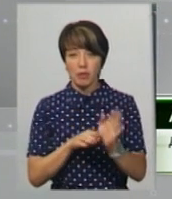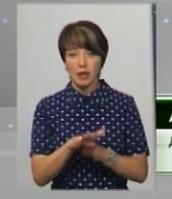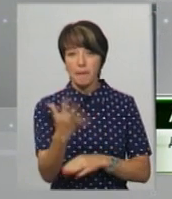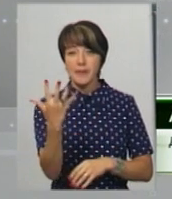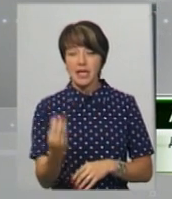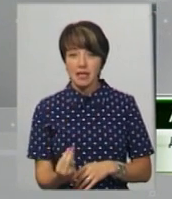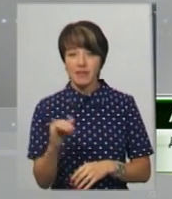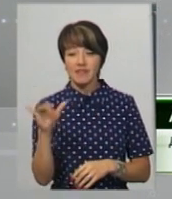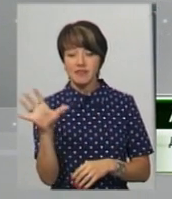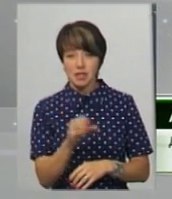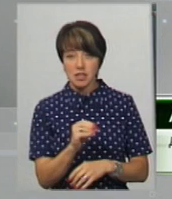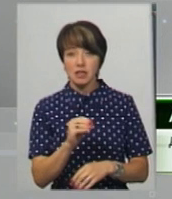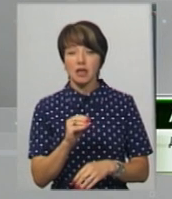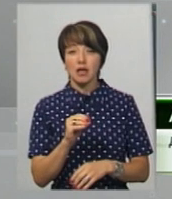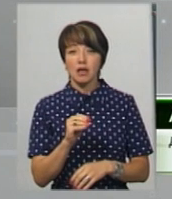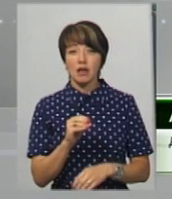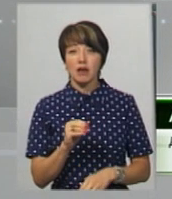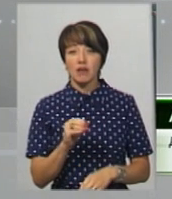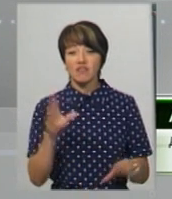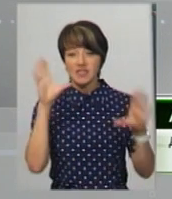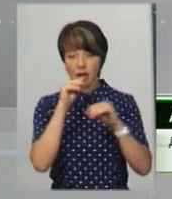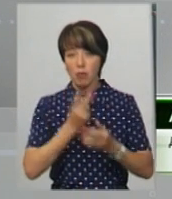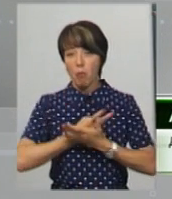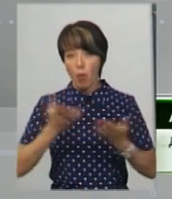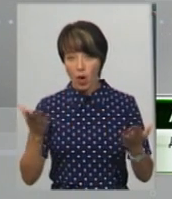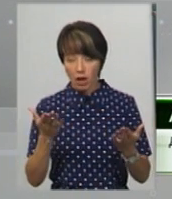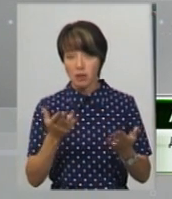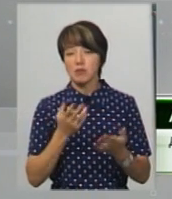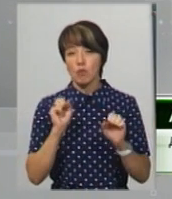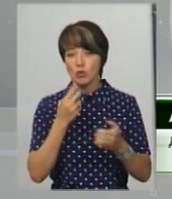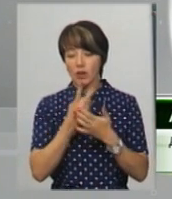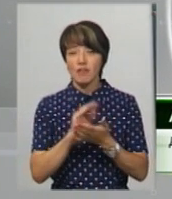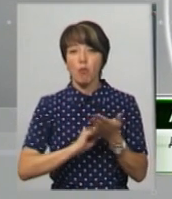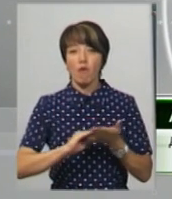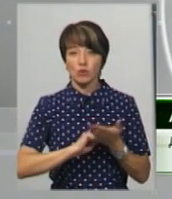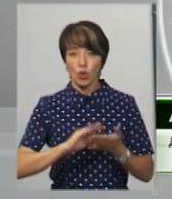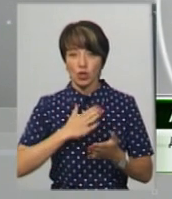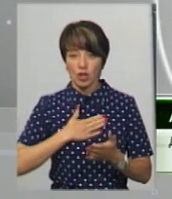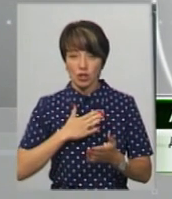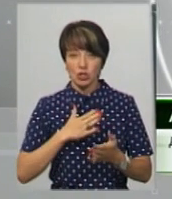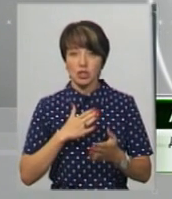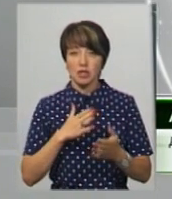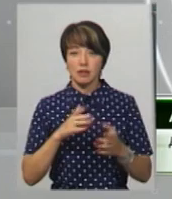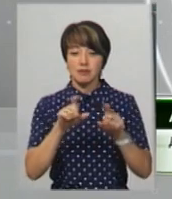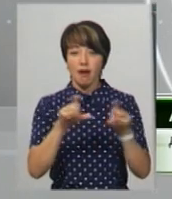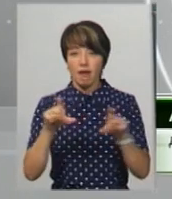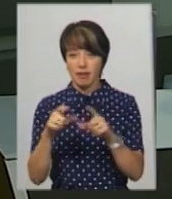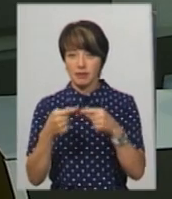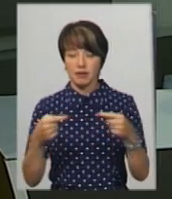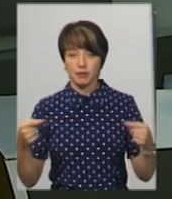днів, і всі, хто не встигли на основні покази і презентації, можуть подивитися повтор в наших партнерських закладах.